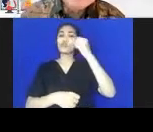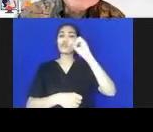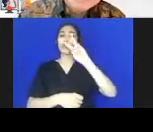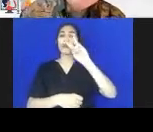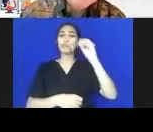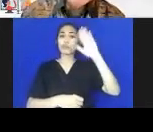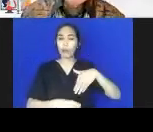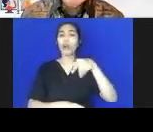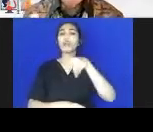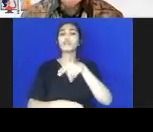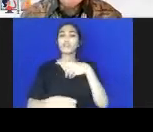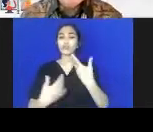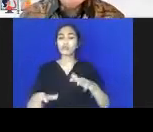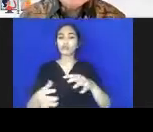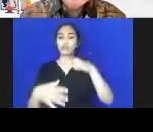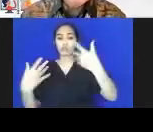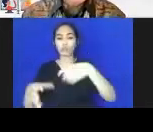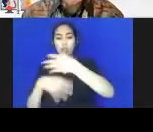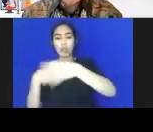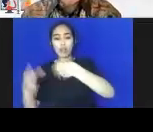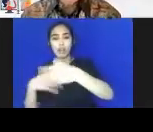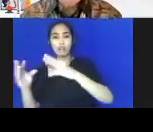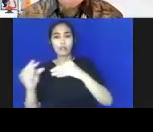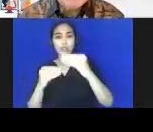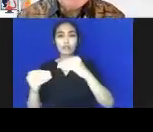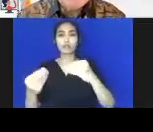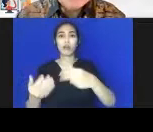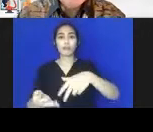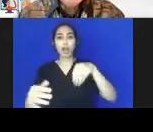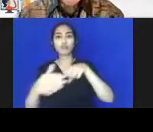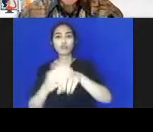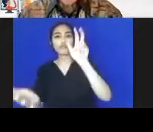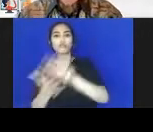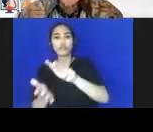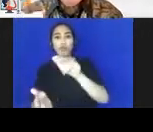sebuah kesempatan dalam deklarasi human rights tahun 1948.